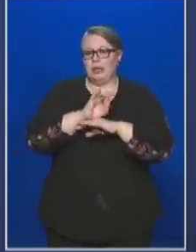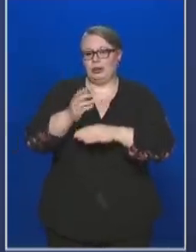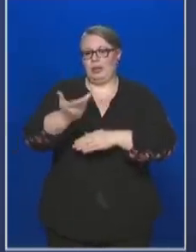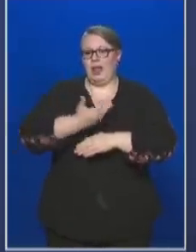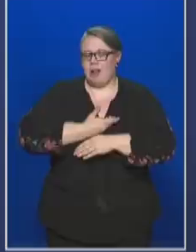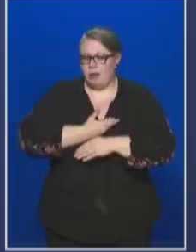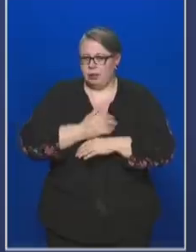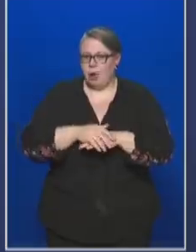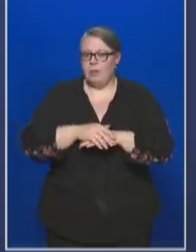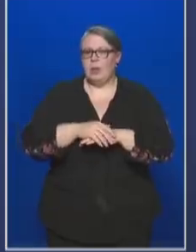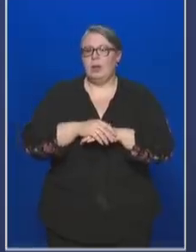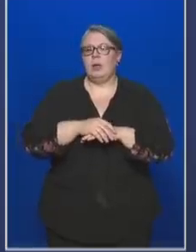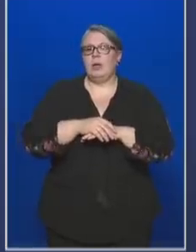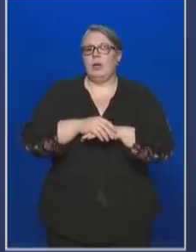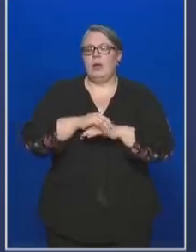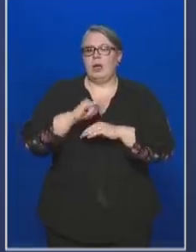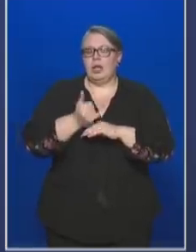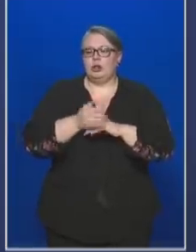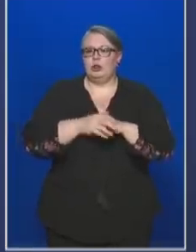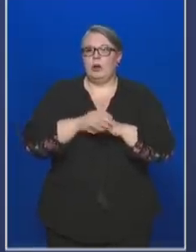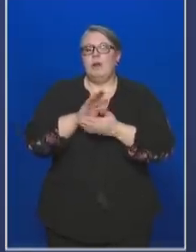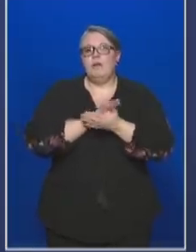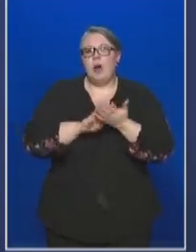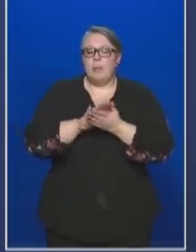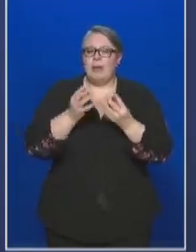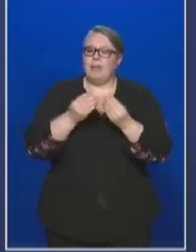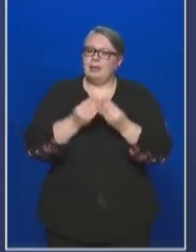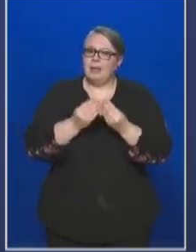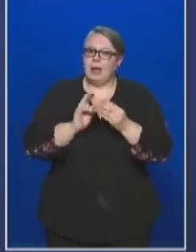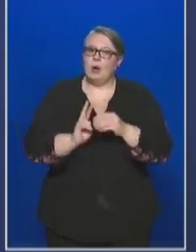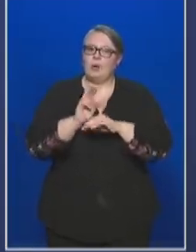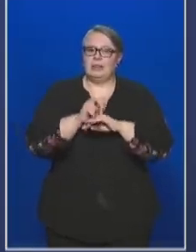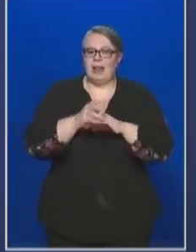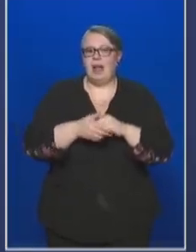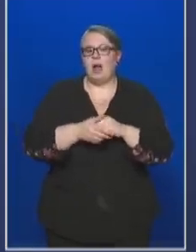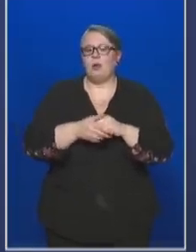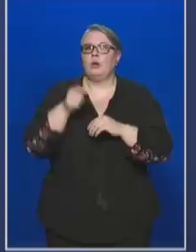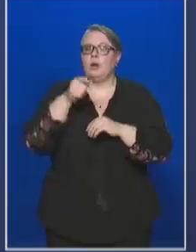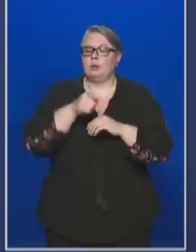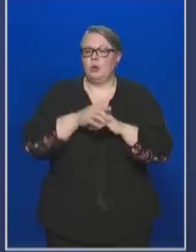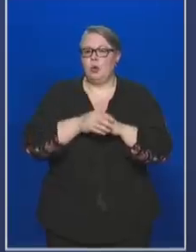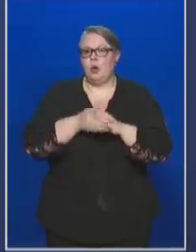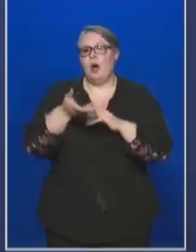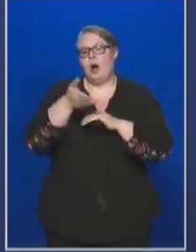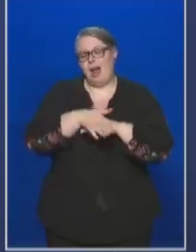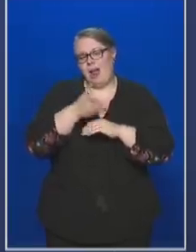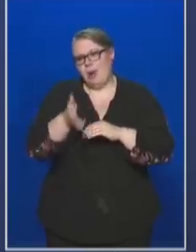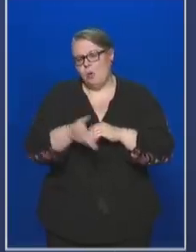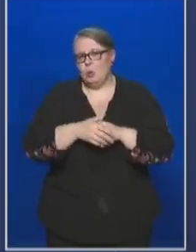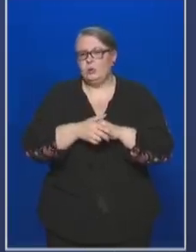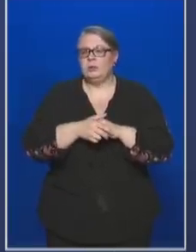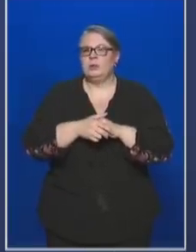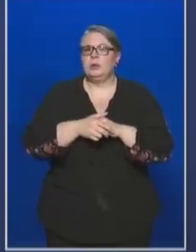elkapta, fertőzést, és valamilyen mértékben hozzájárulhatott ez az ő halálához.